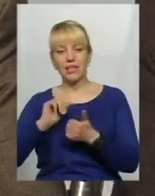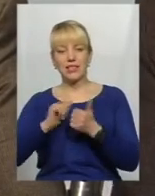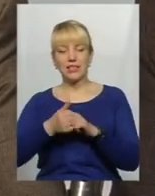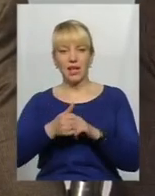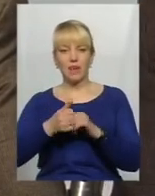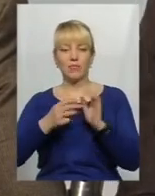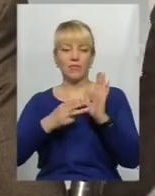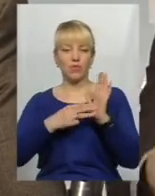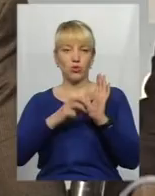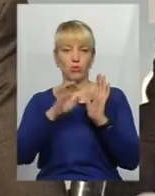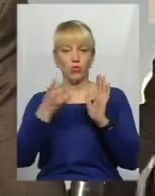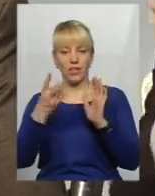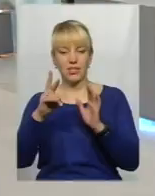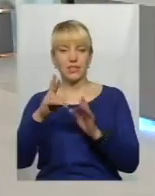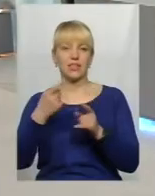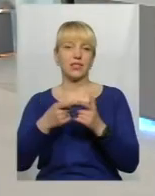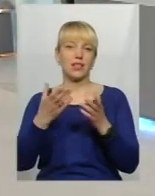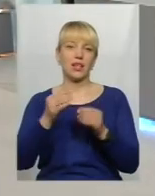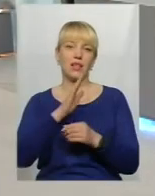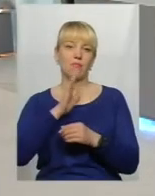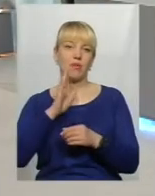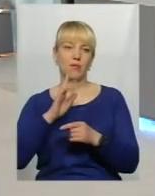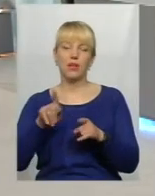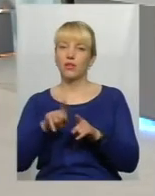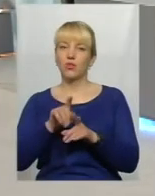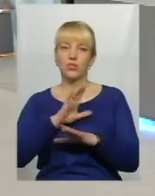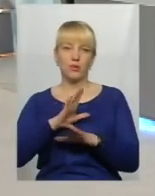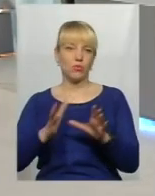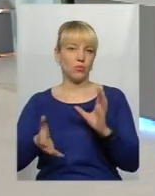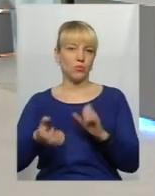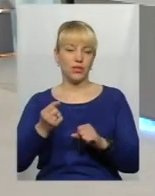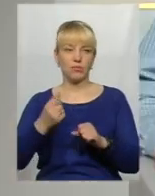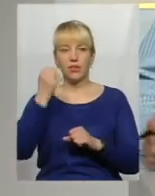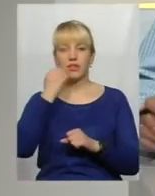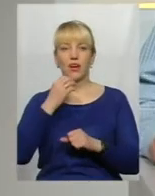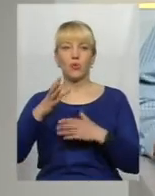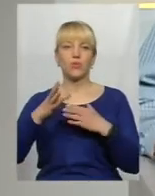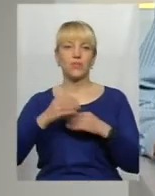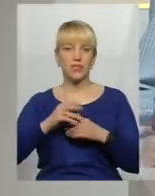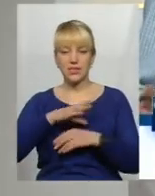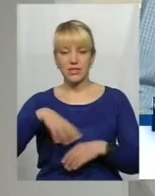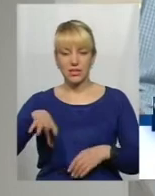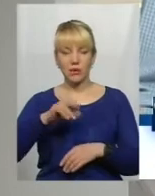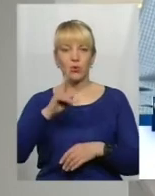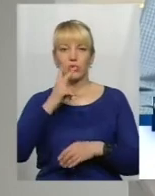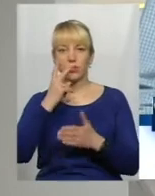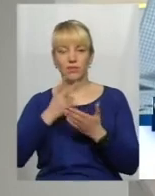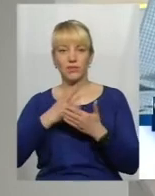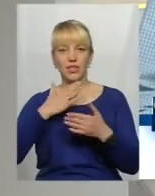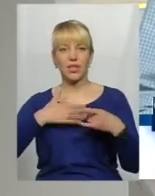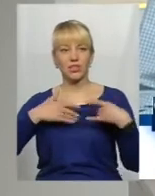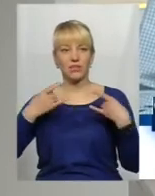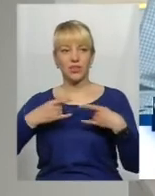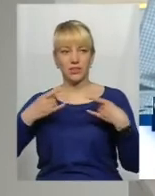святкується друга неділя, і день тата, також не було підтримано. Чи ж, дякую всім, дякую, хто дивився наш ефір у ці